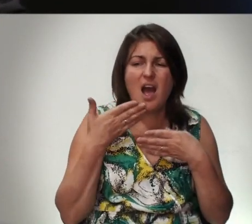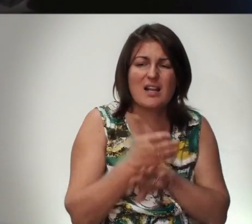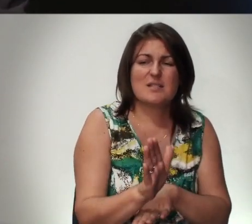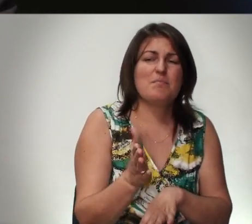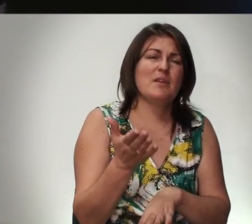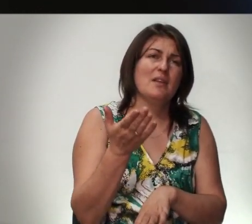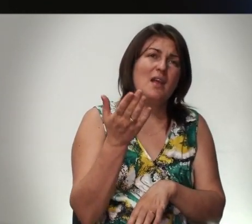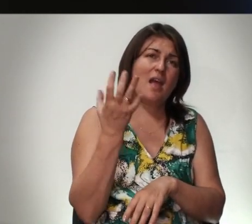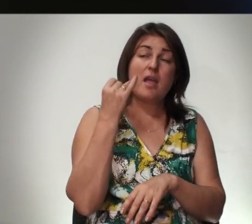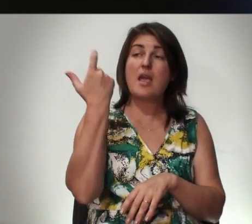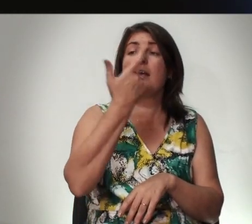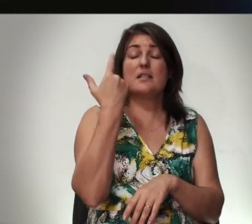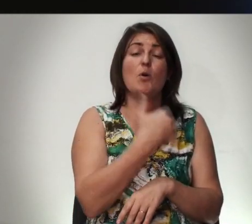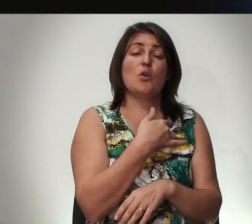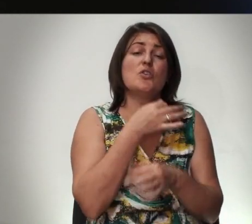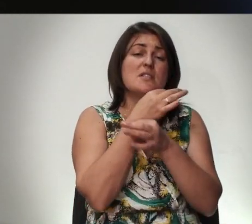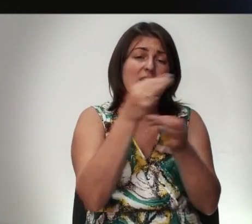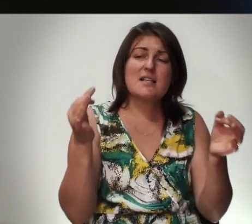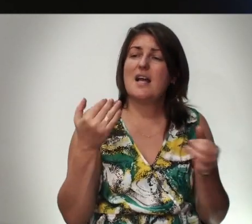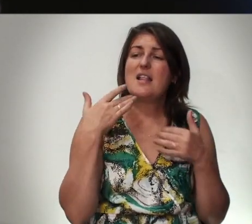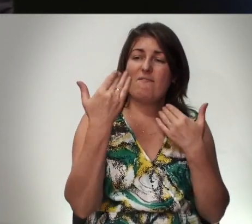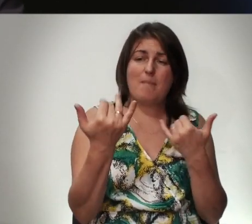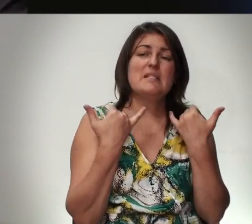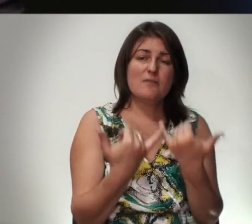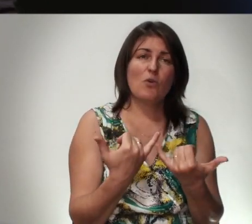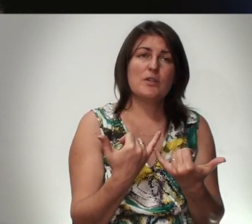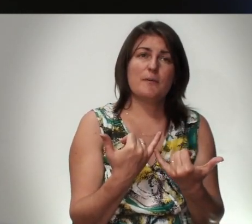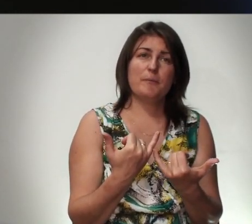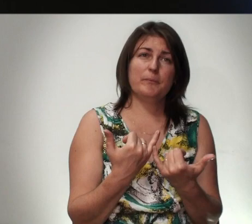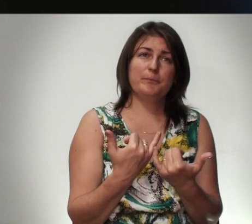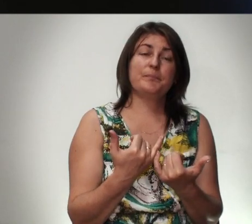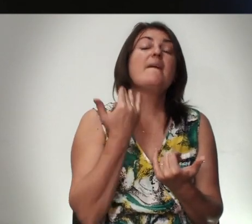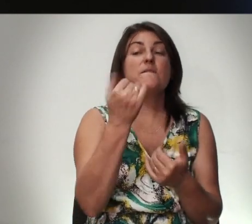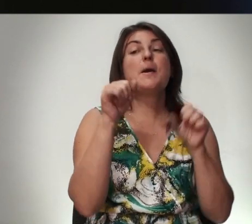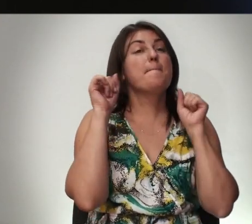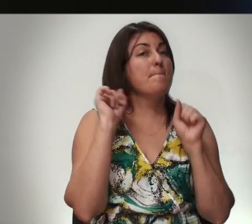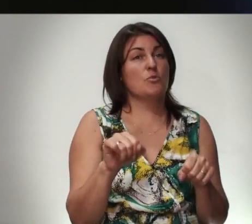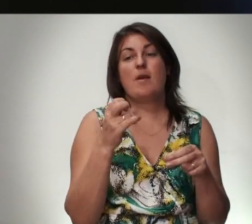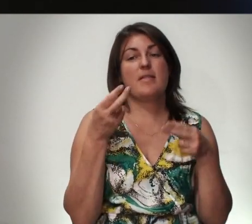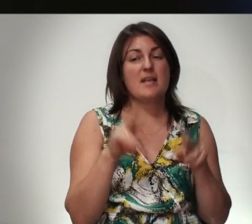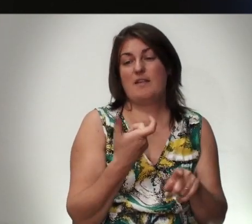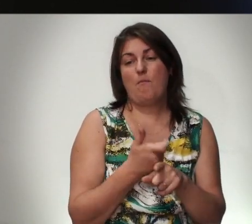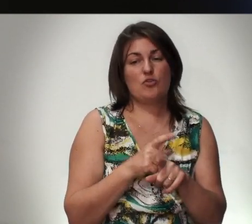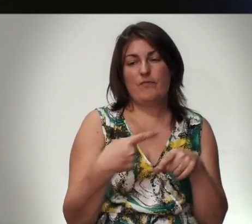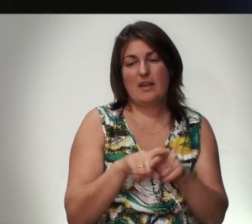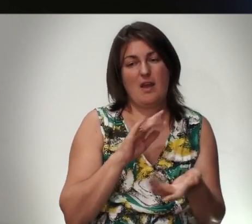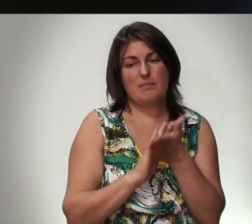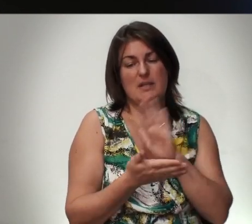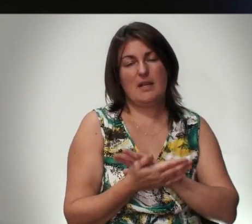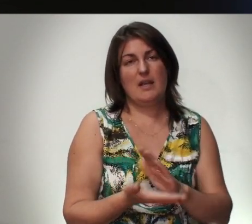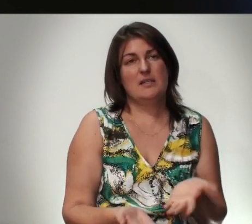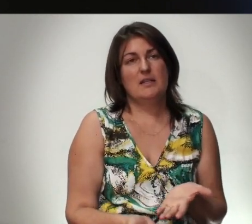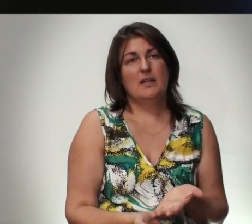И Господь Хочет Сказать Вам Сегодня Вы Можете Не оставаться Больше В таких Обстоятельствах